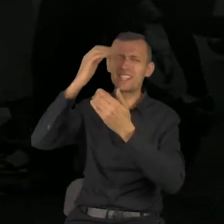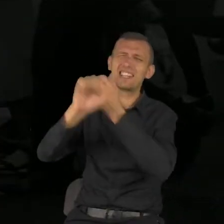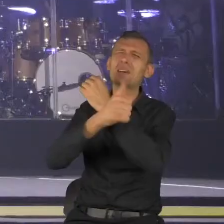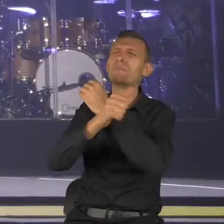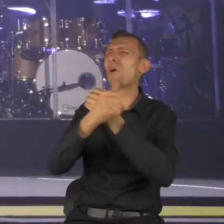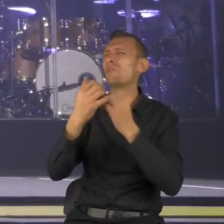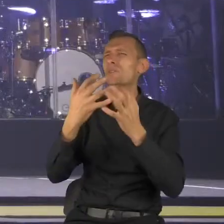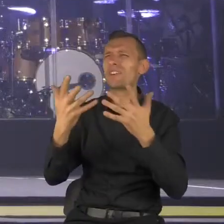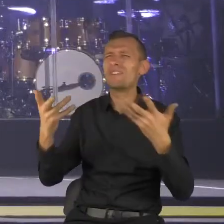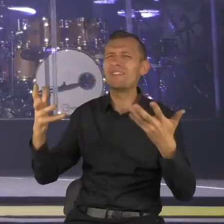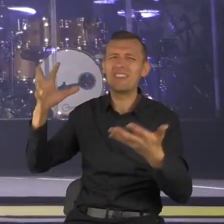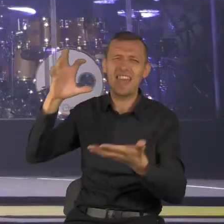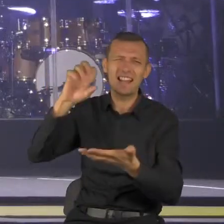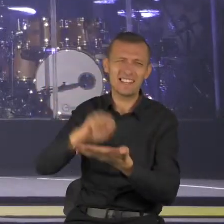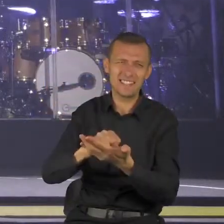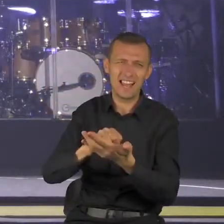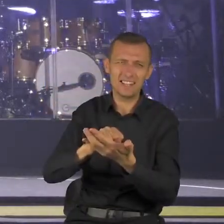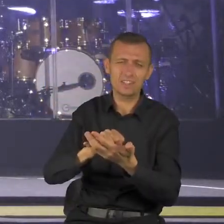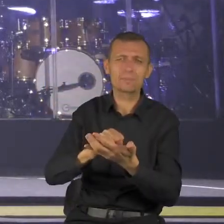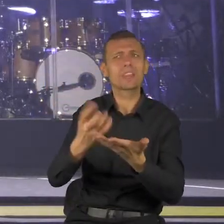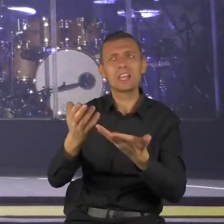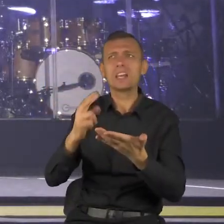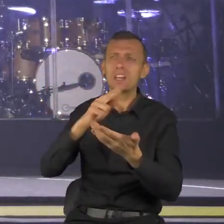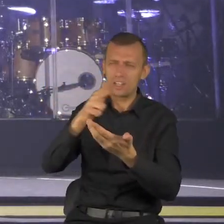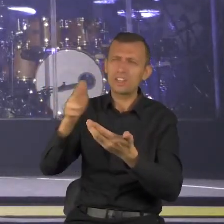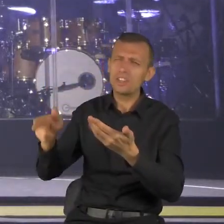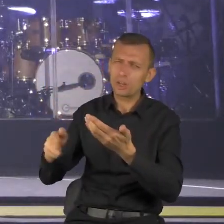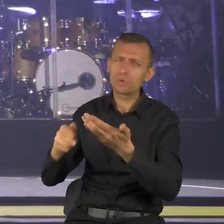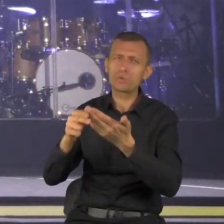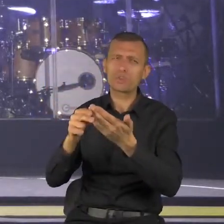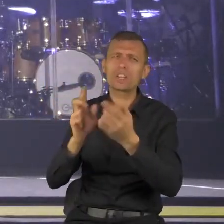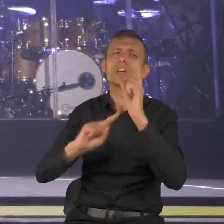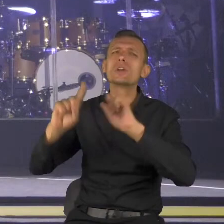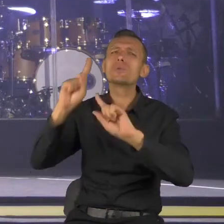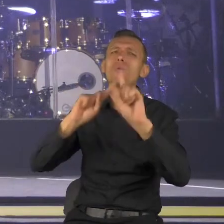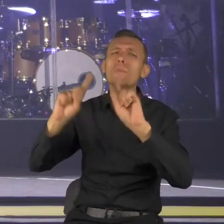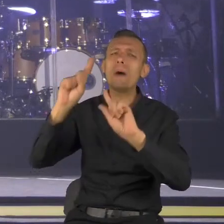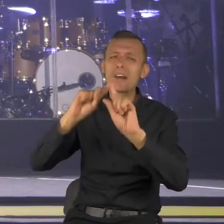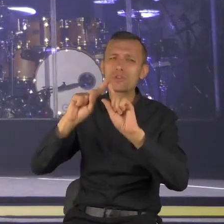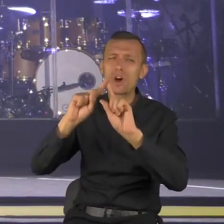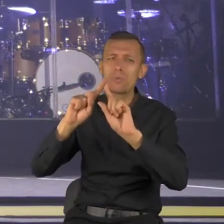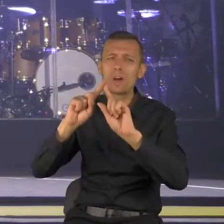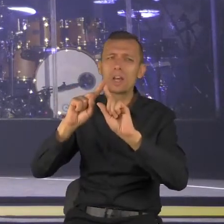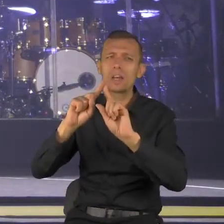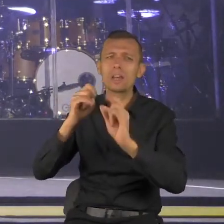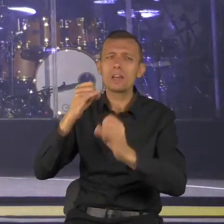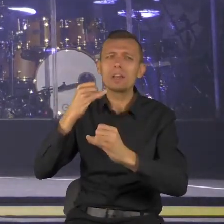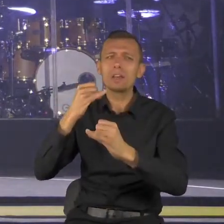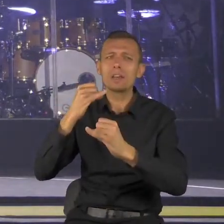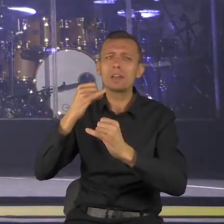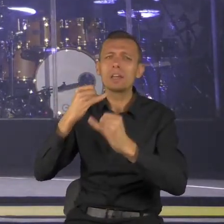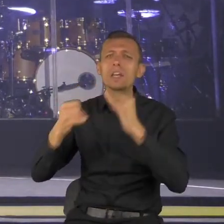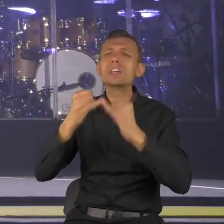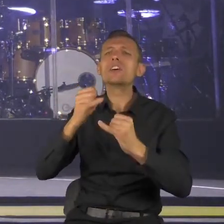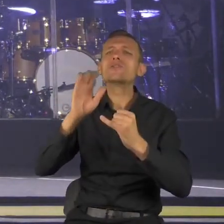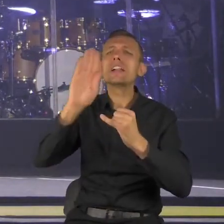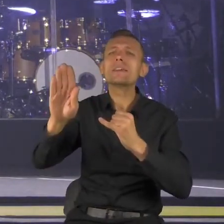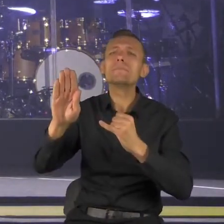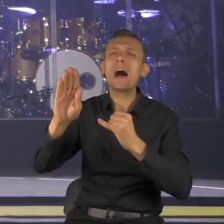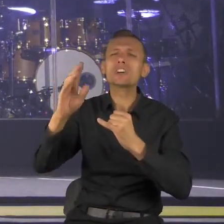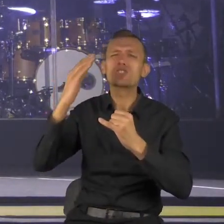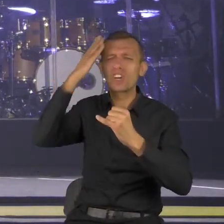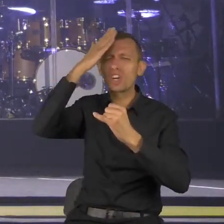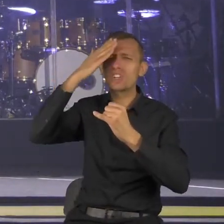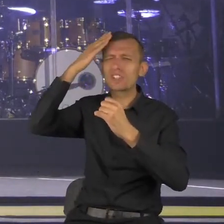mówi, że z wielu zajęć przychodzą złe sny. Kiedy zawsze jesteś w pośpiechu, twoje osobiste rezerwy wyczerpują się. Nie